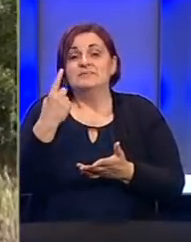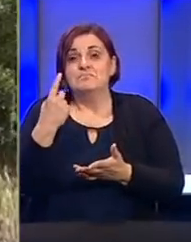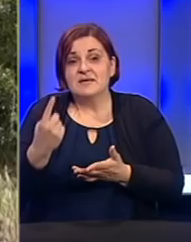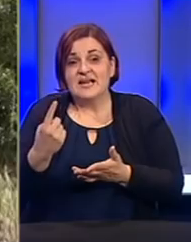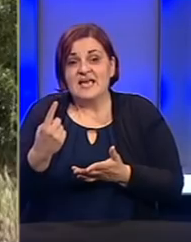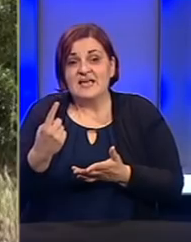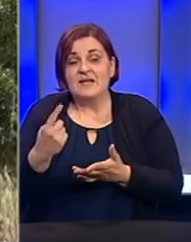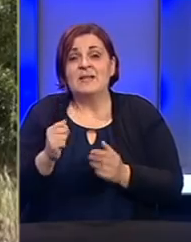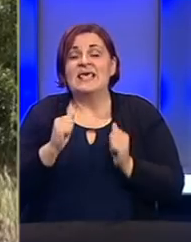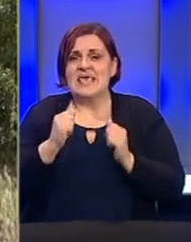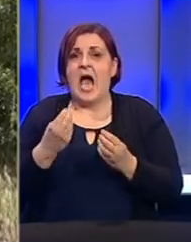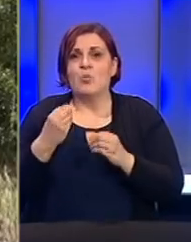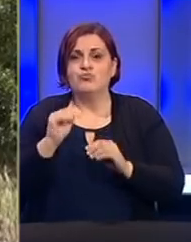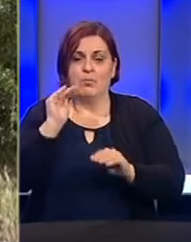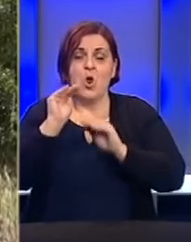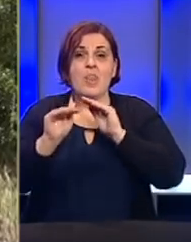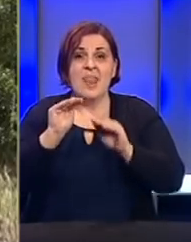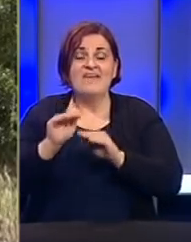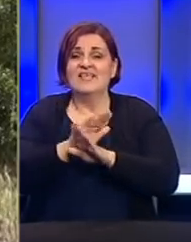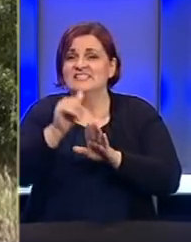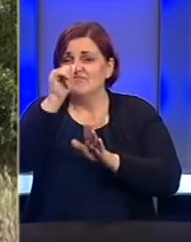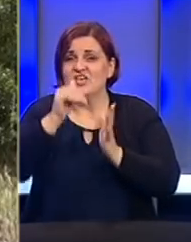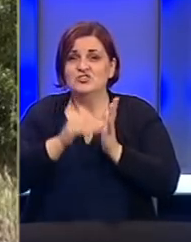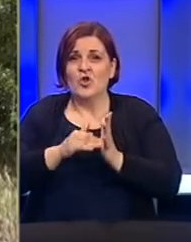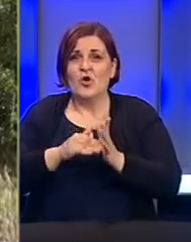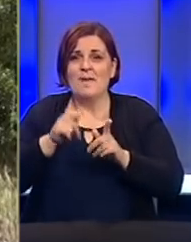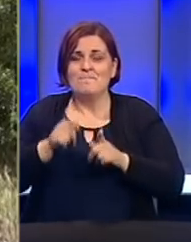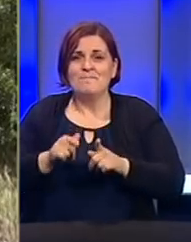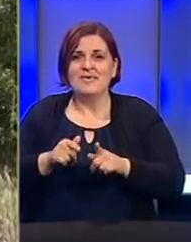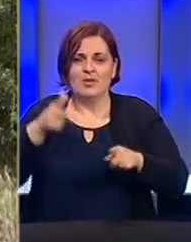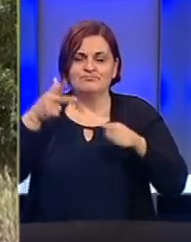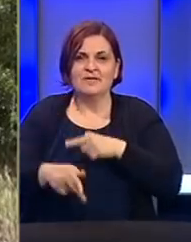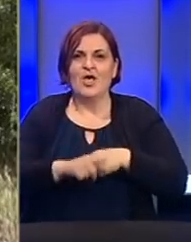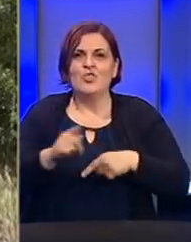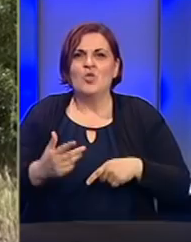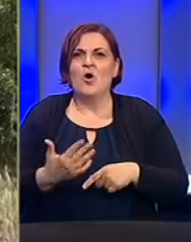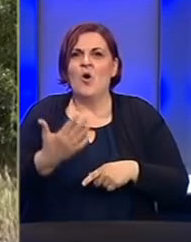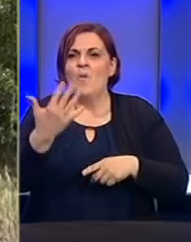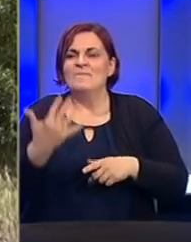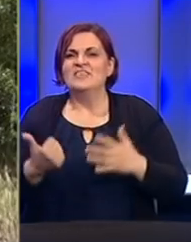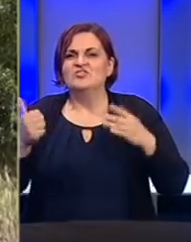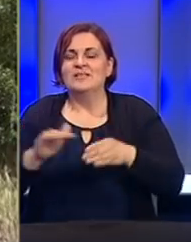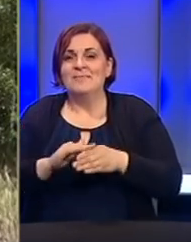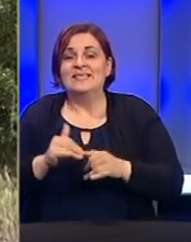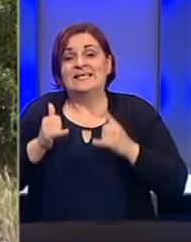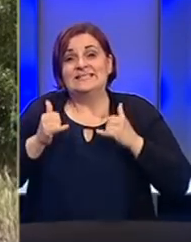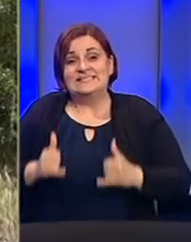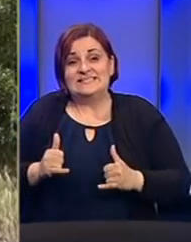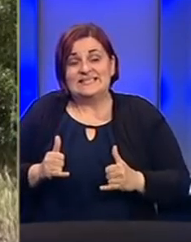su jako dobre najave odnosno sve što je bilo sad stornirano do petog šestog mjeseca to je sada